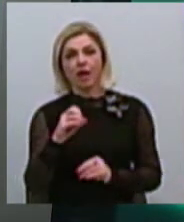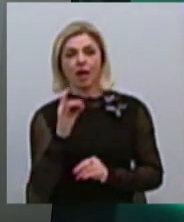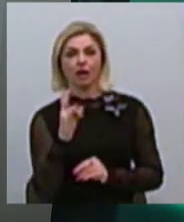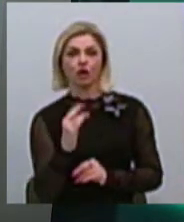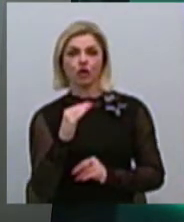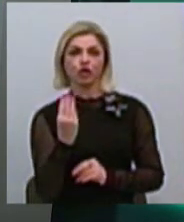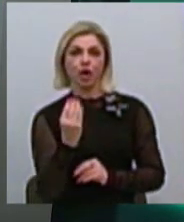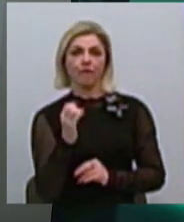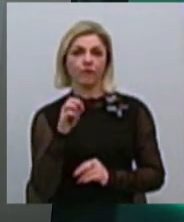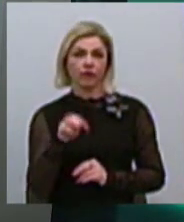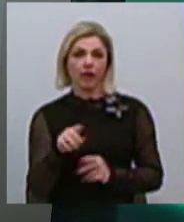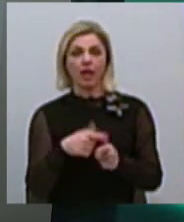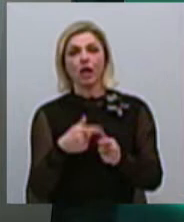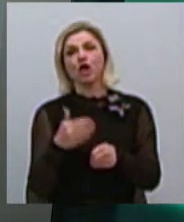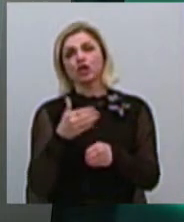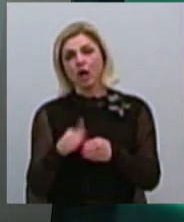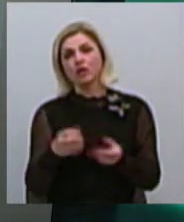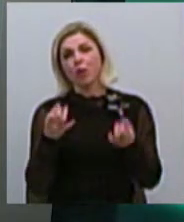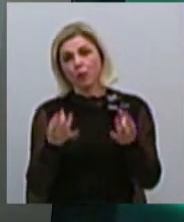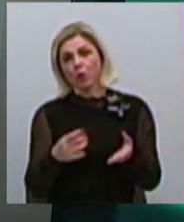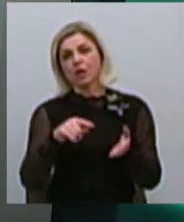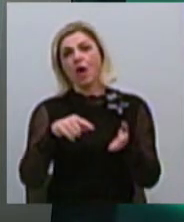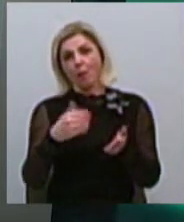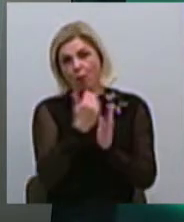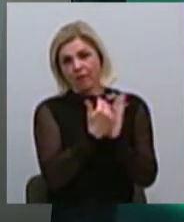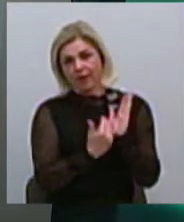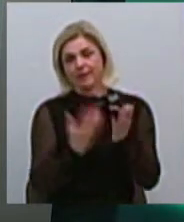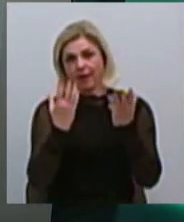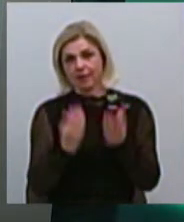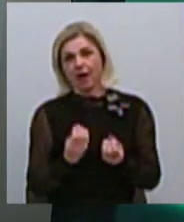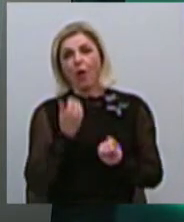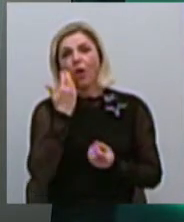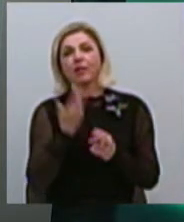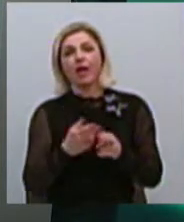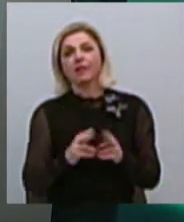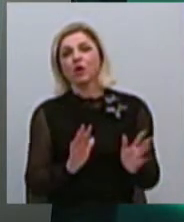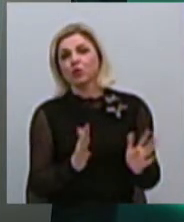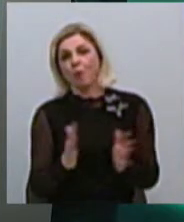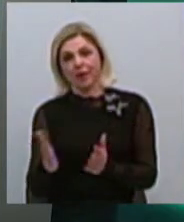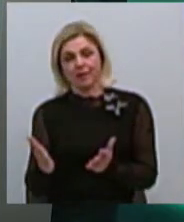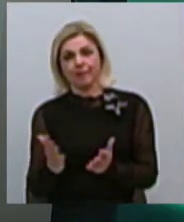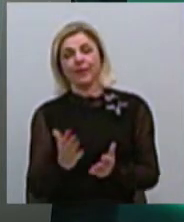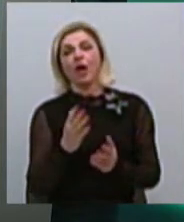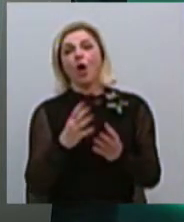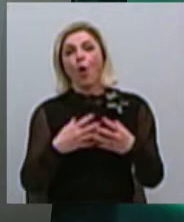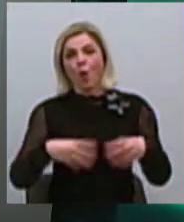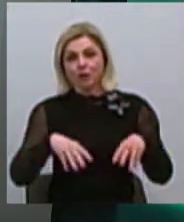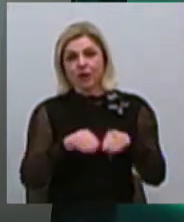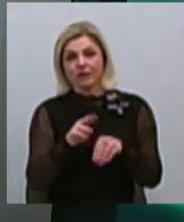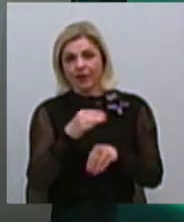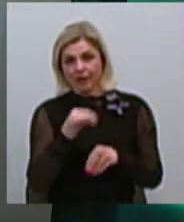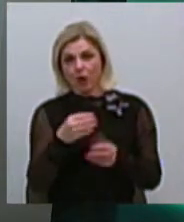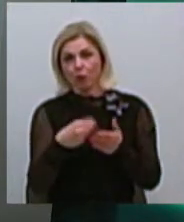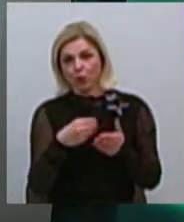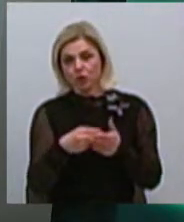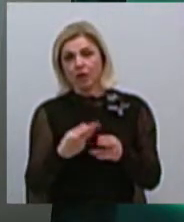благоустрійством, або частина просто городської повістки дня, коли це якісь якісь зробити. Тому що в рамках общественного бюджету це можуть бути